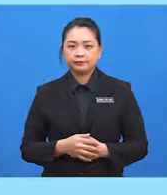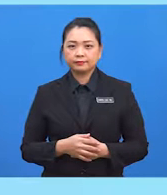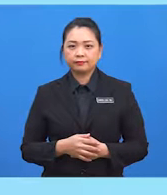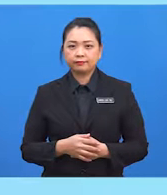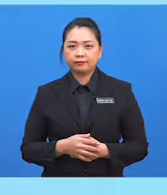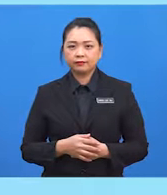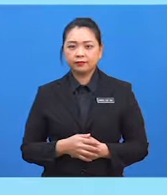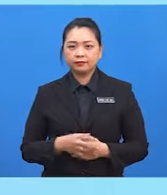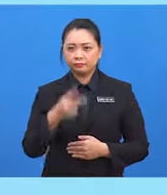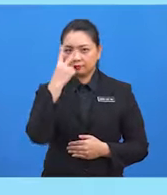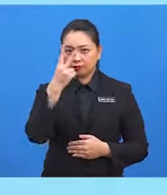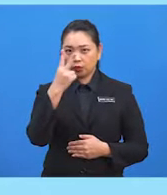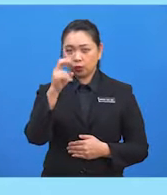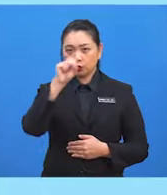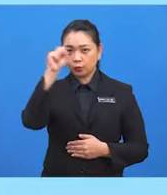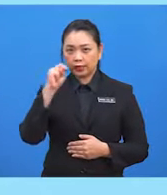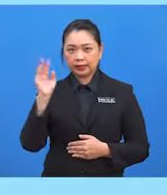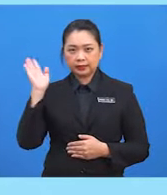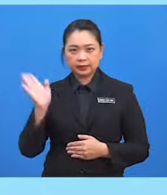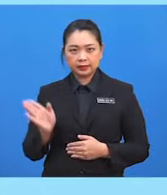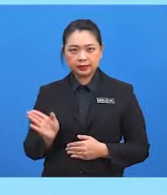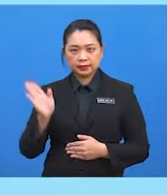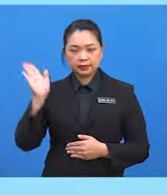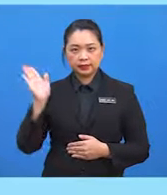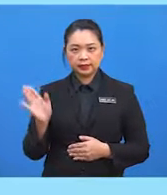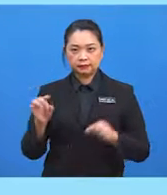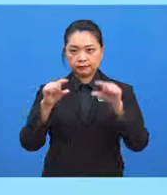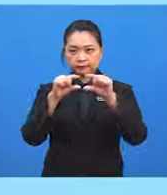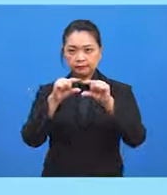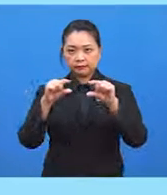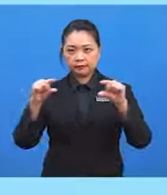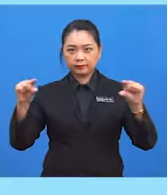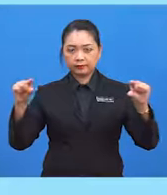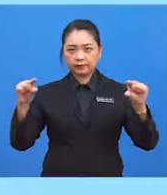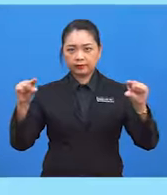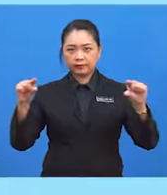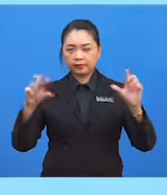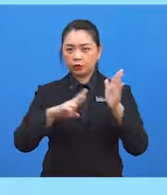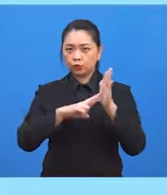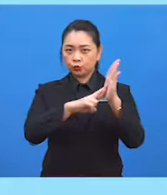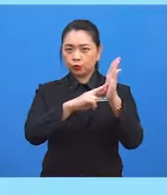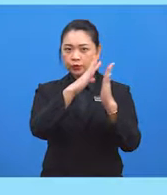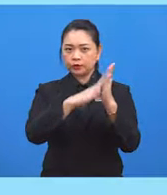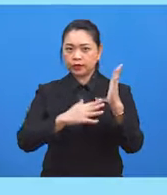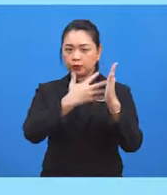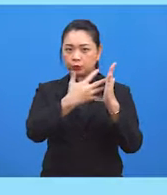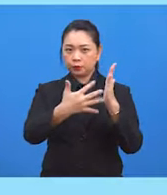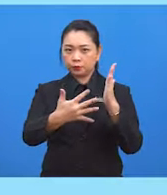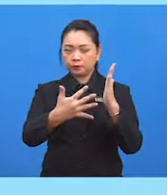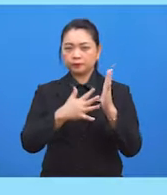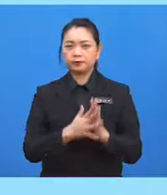Daripada jadual nilai trigonometri bagi sudut-sudut istimewa,